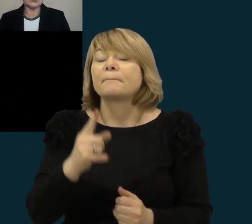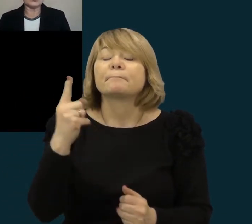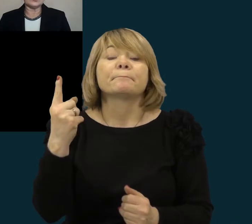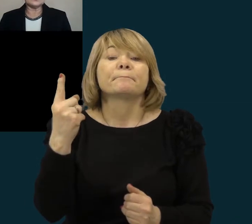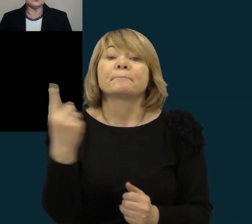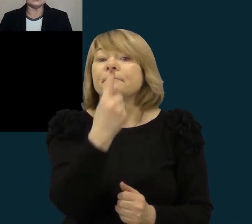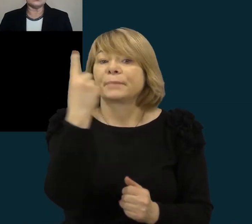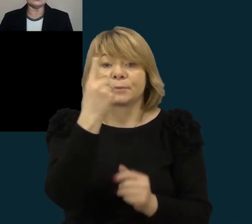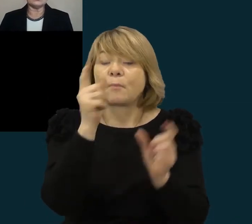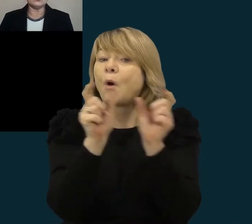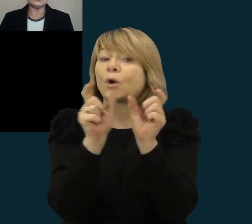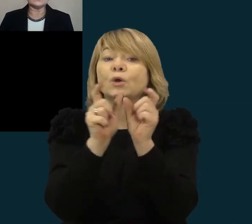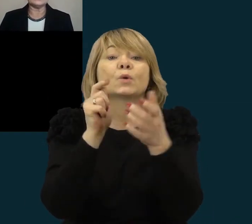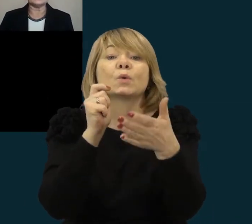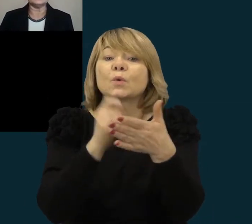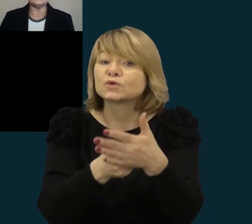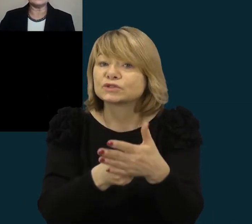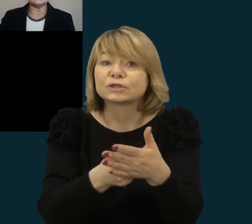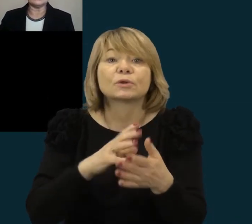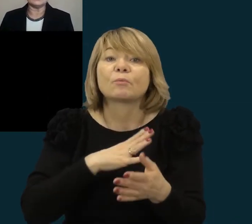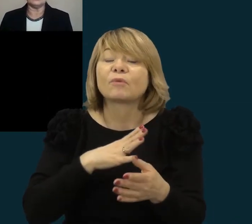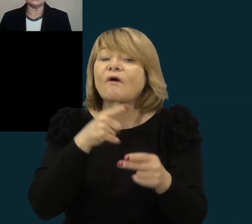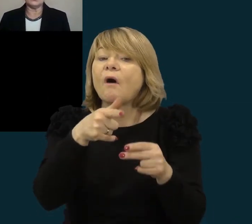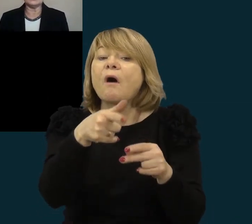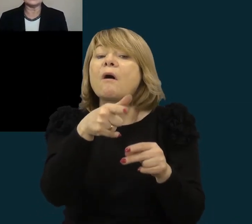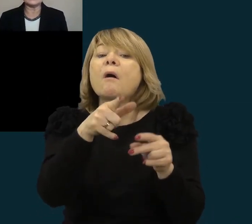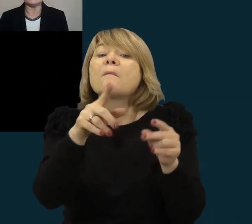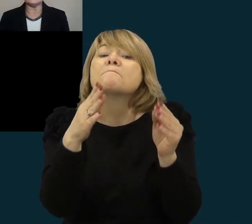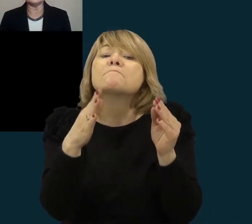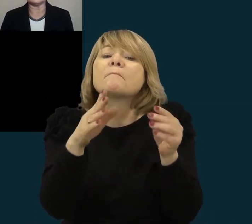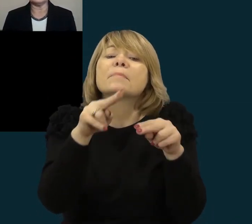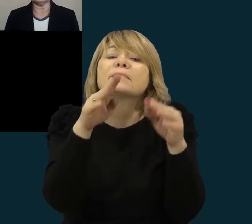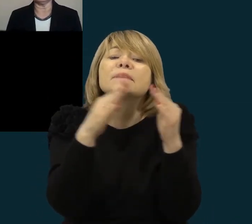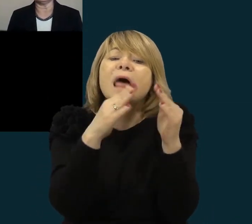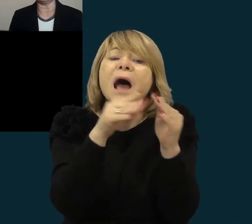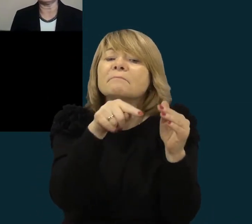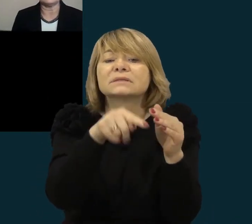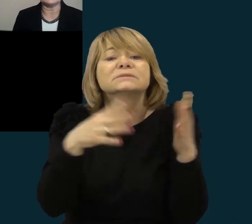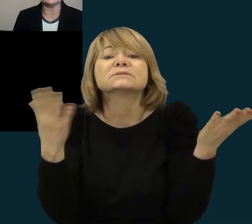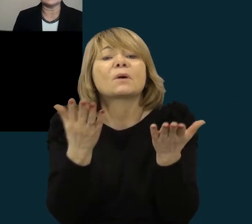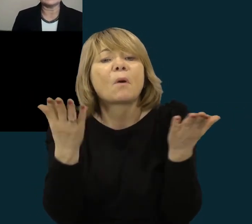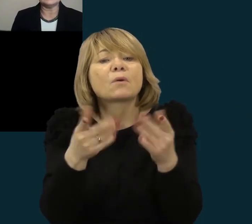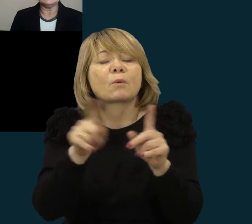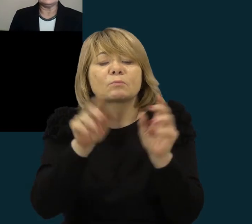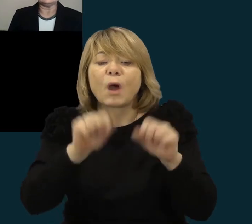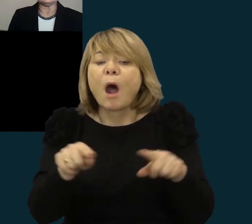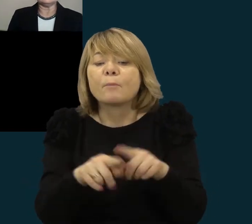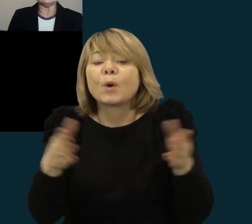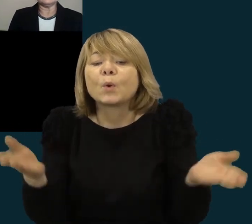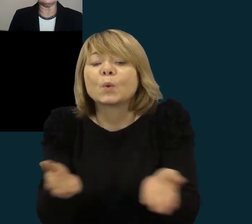viena, pirmoji užduotis buvo, kokios tai dirbtuvės, kuriuose formuojamas augančios kartos masymas,